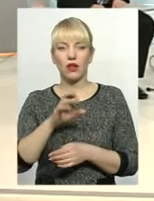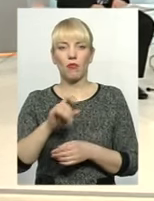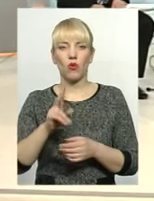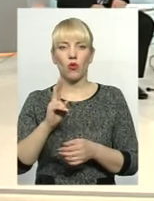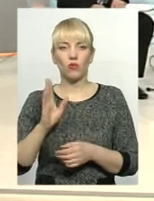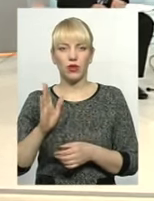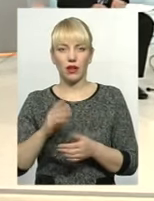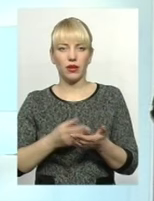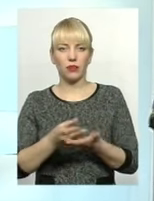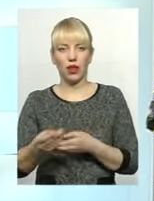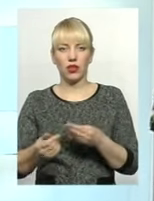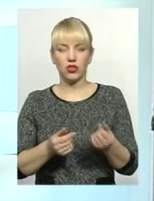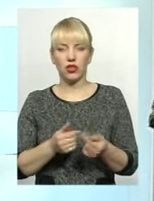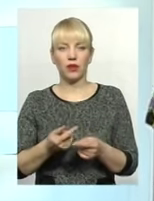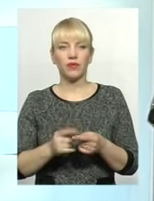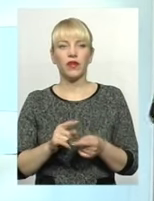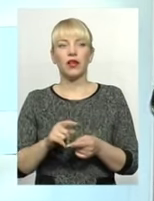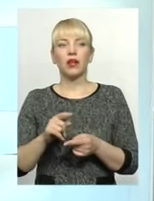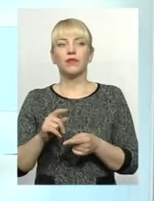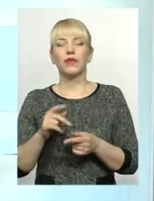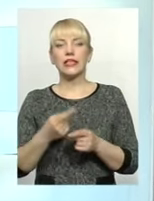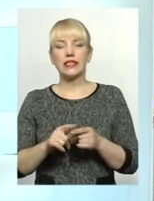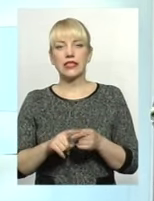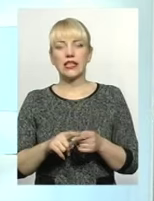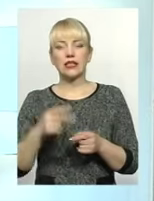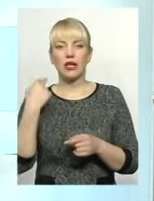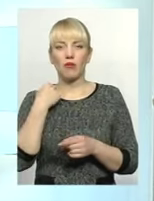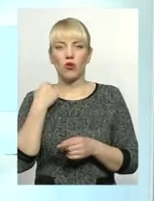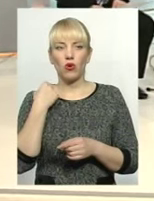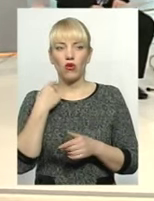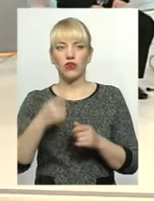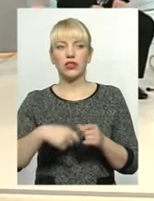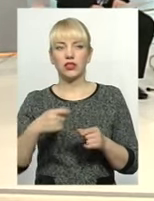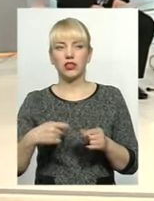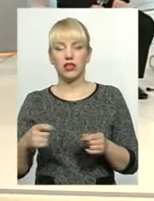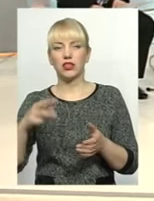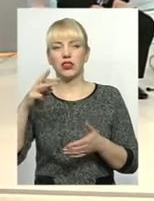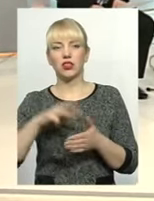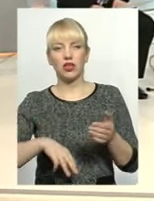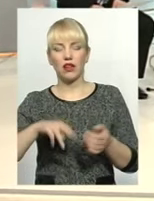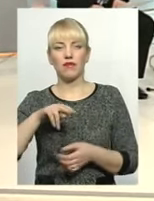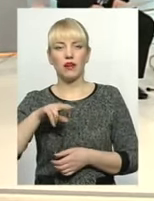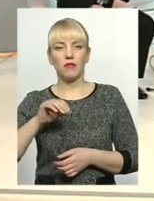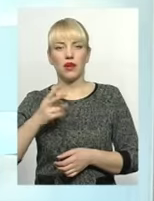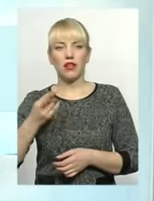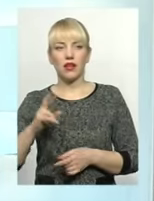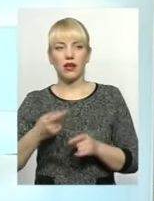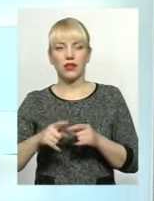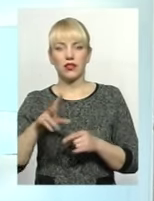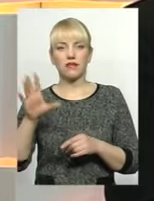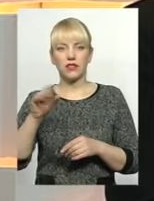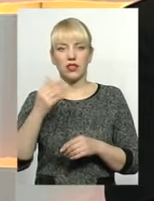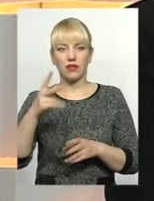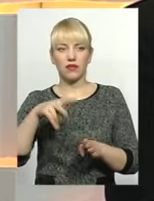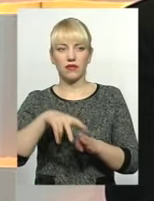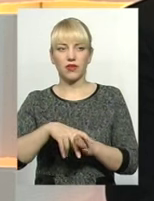Заборгованість по заробітній платі, по комунальних платежах, вони автоматично тягнуть за собою штраф, пені, і це все знову лягає на ваш бюджет?